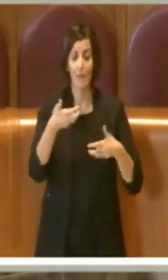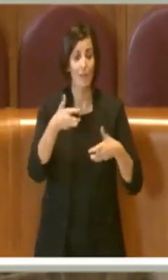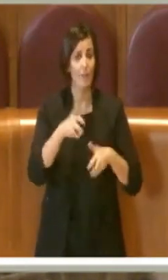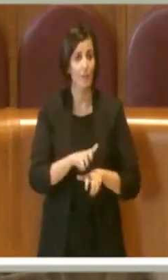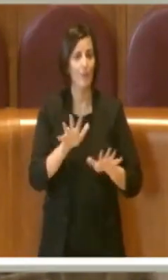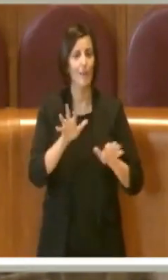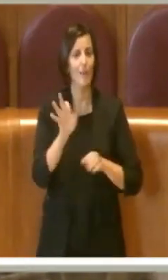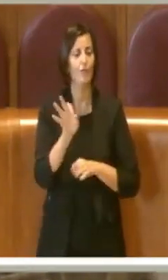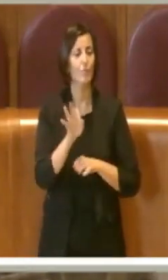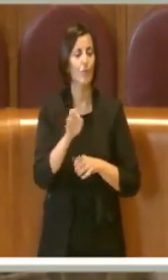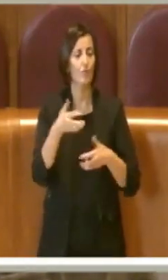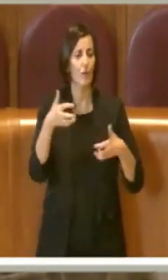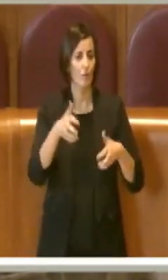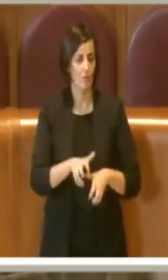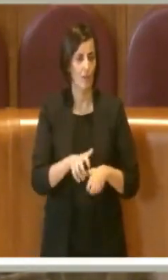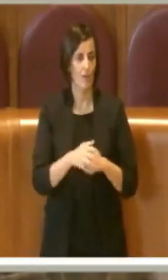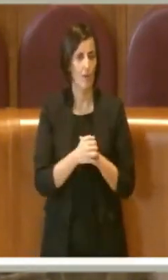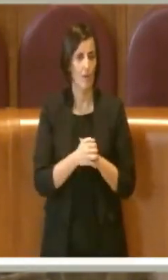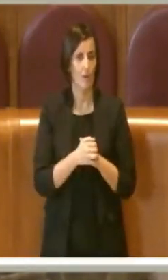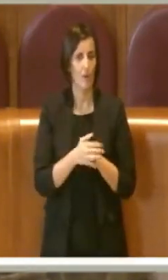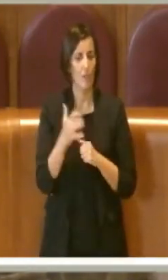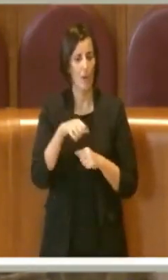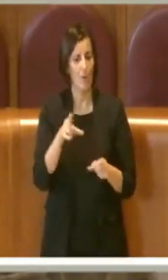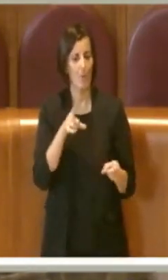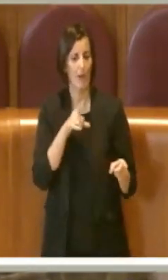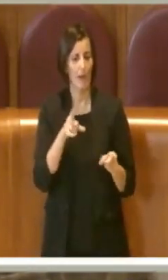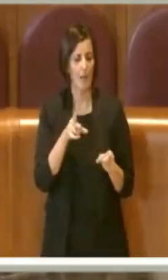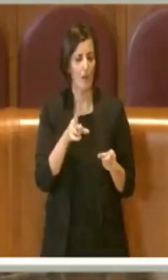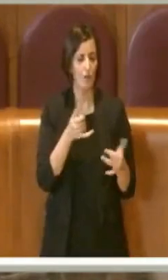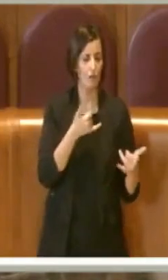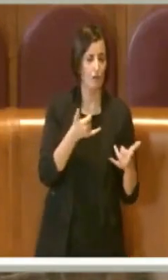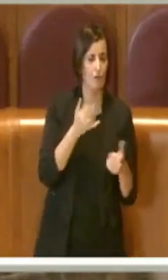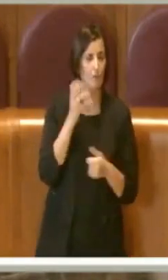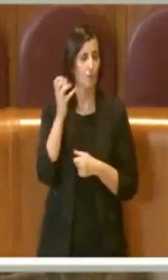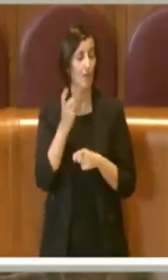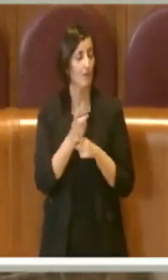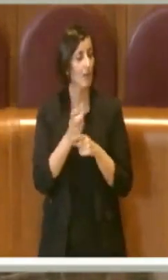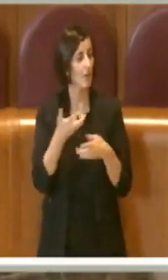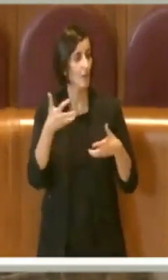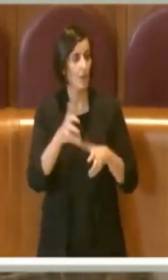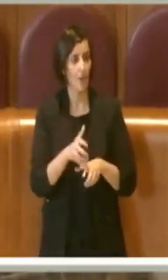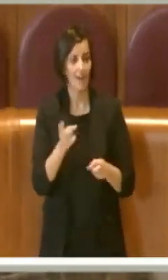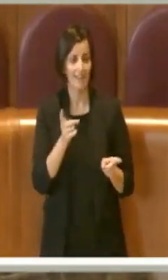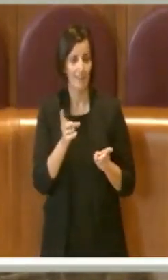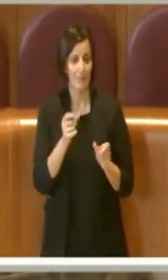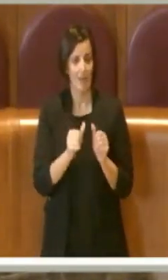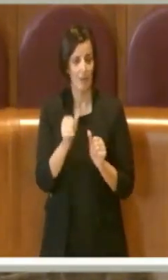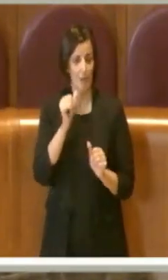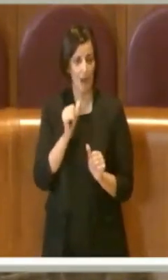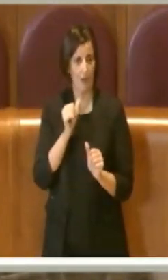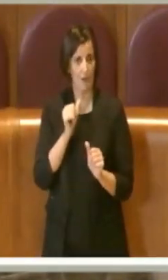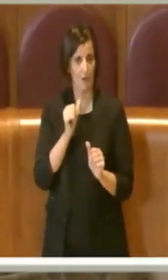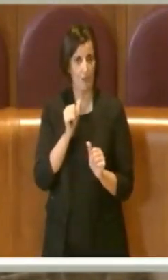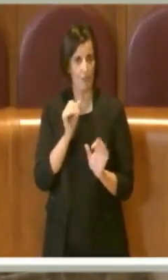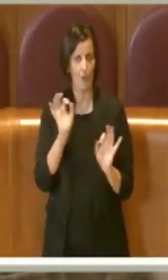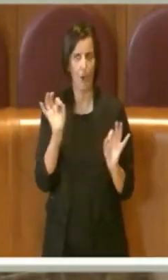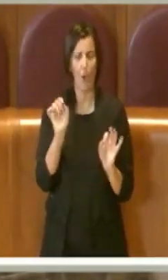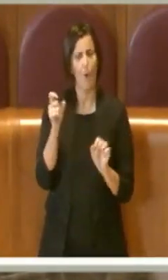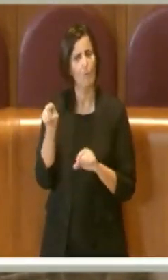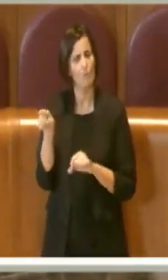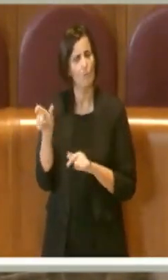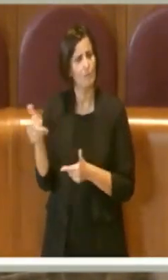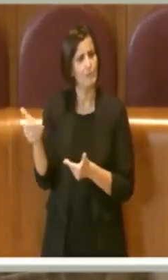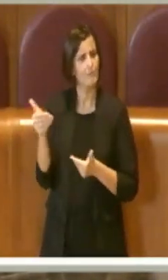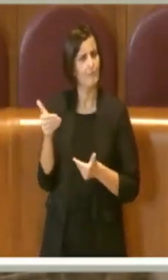del 10% nel periodo dicembre-gennaio rispetto all'anno precedente. Allora, o è un invito